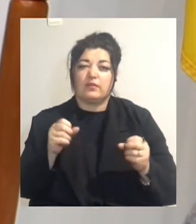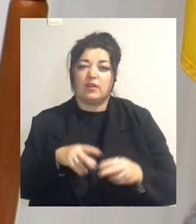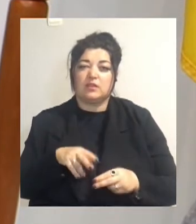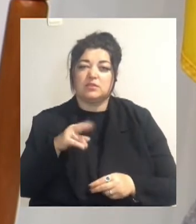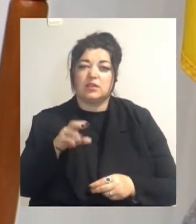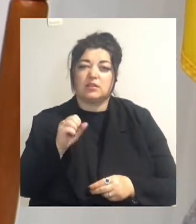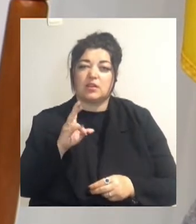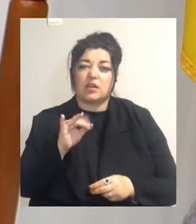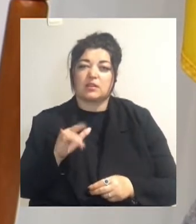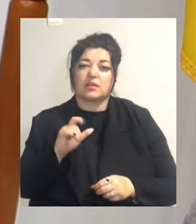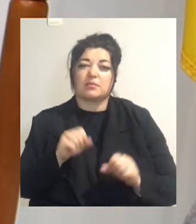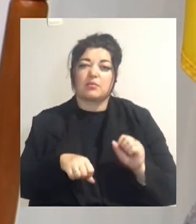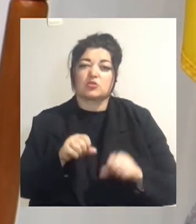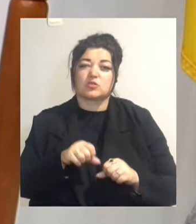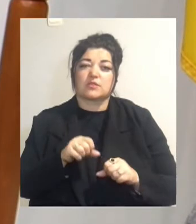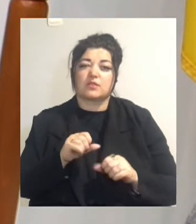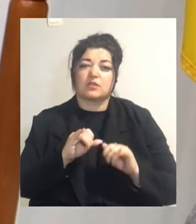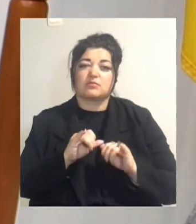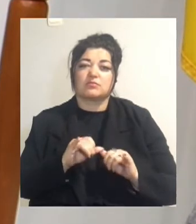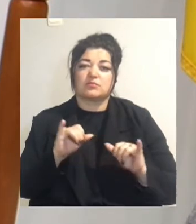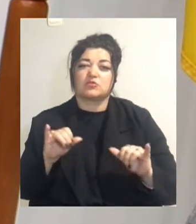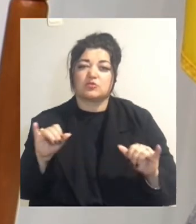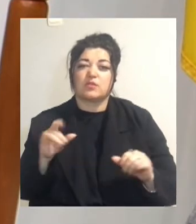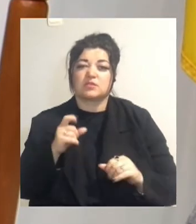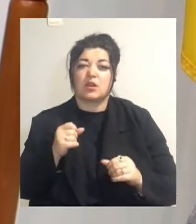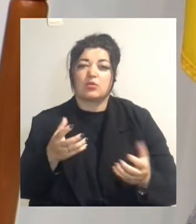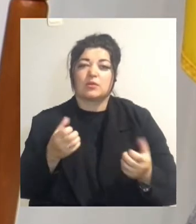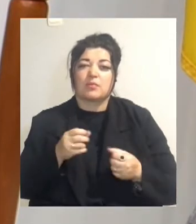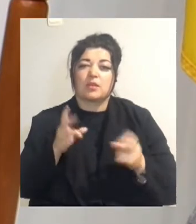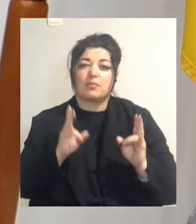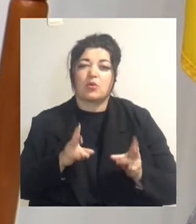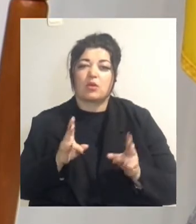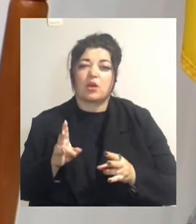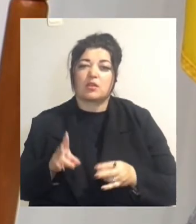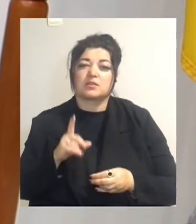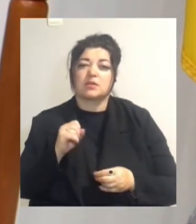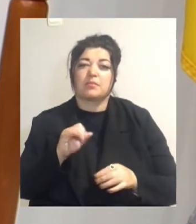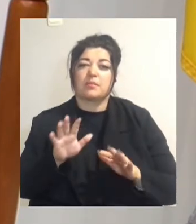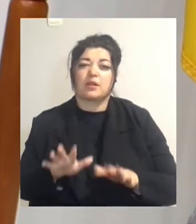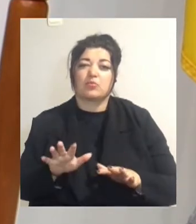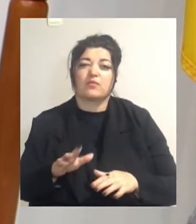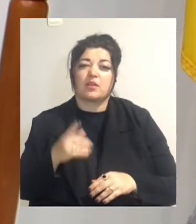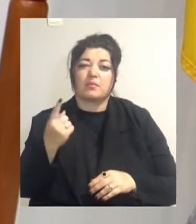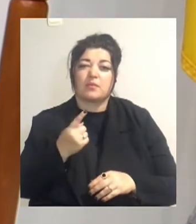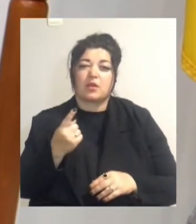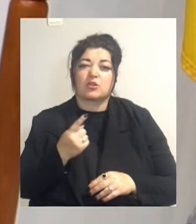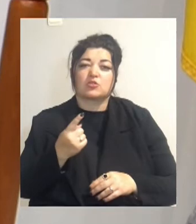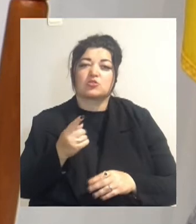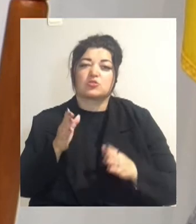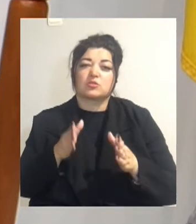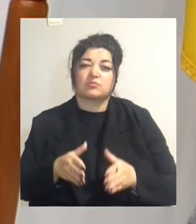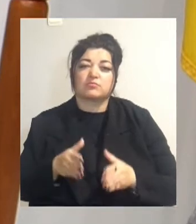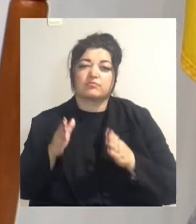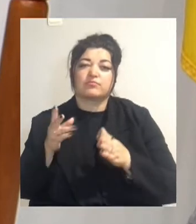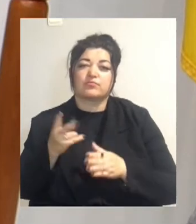можливо, ранжерування за отриманням поранення, за перебуванням в першій, на нулюїй зоні чи